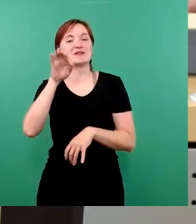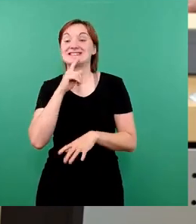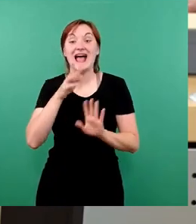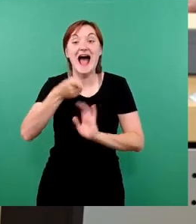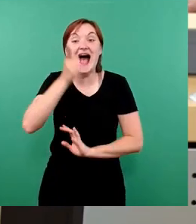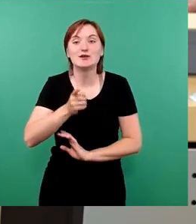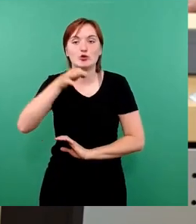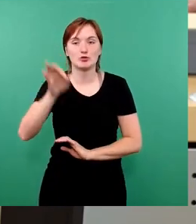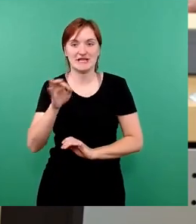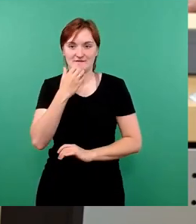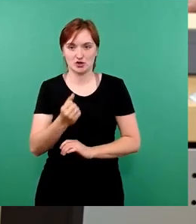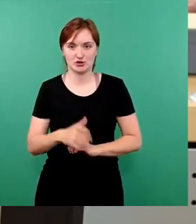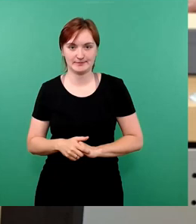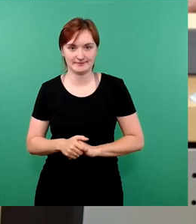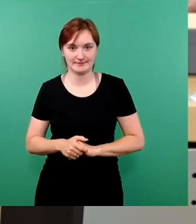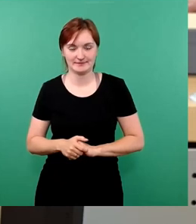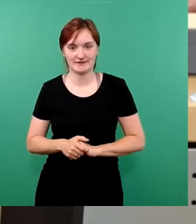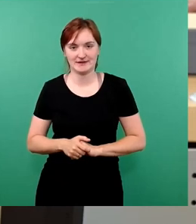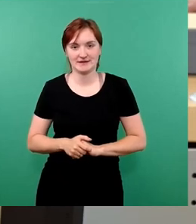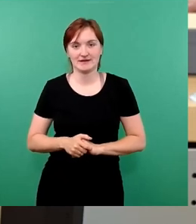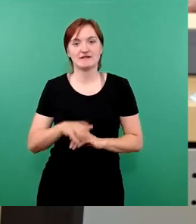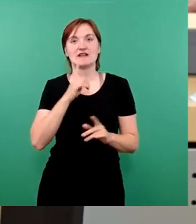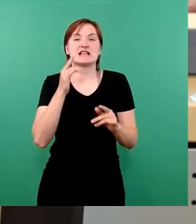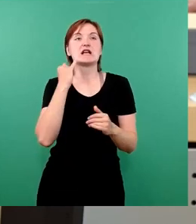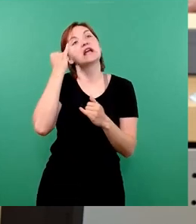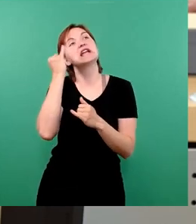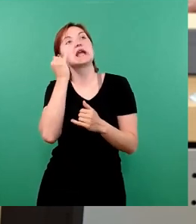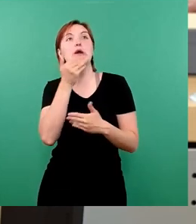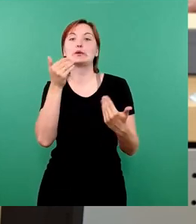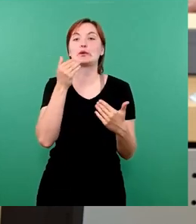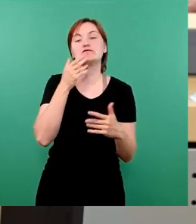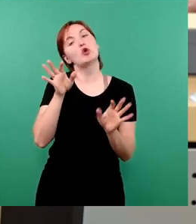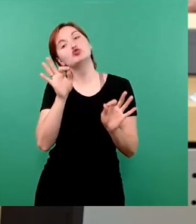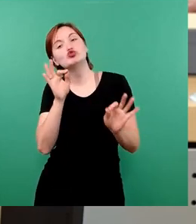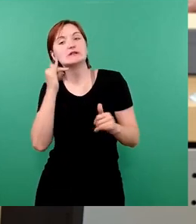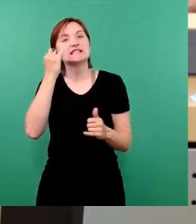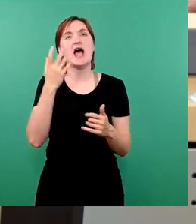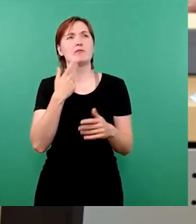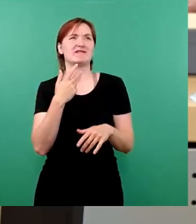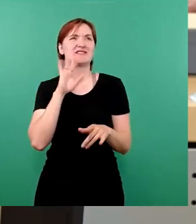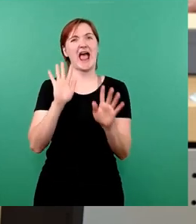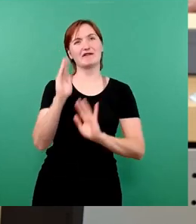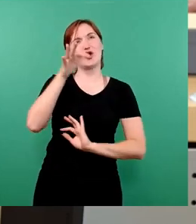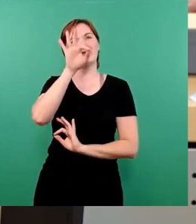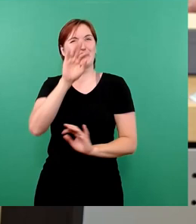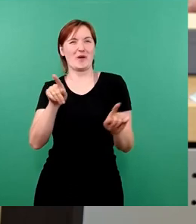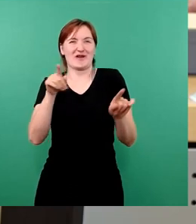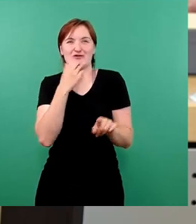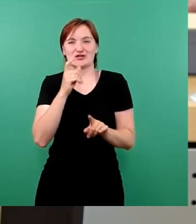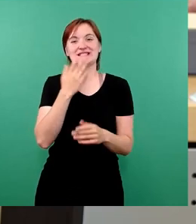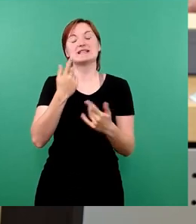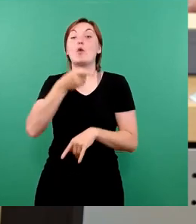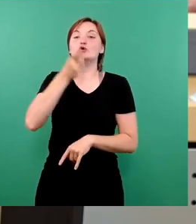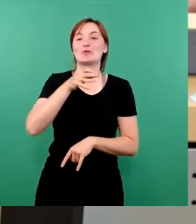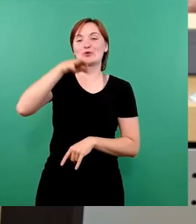Das ist so ein bisschen so, naja, wir hatten die Idee nicht, wir finden es eigentlich ganz gut, aber wir können den irgendwie den Erfolg nicht gönnen, also machen wir aus 75 100 Prozent.